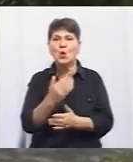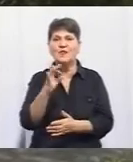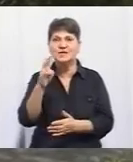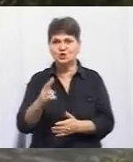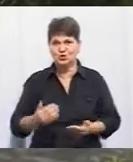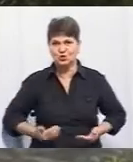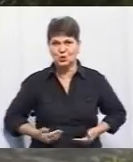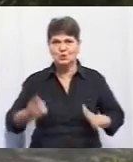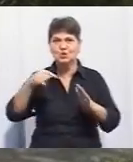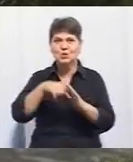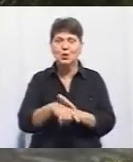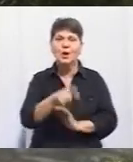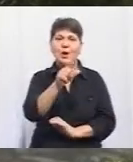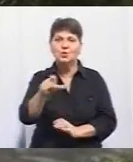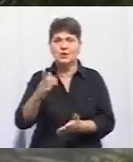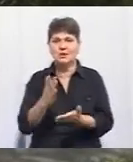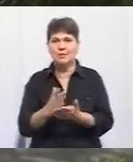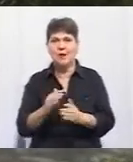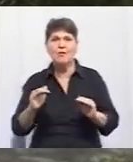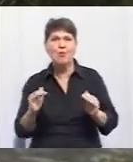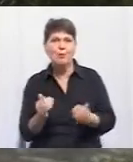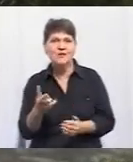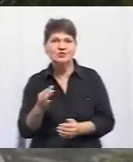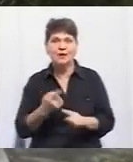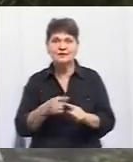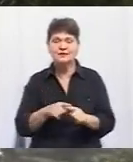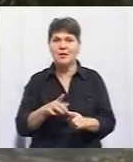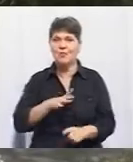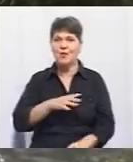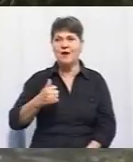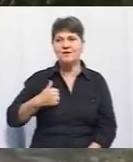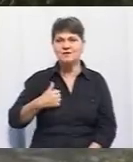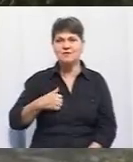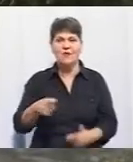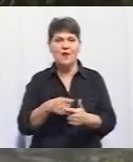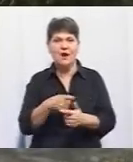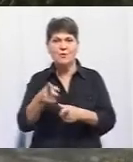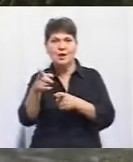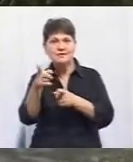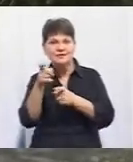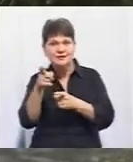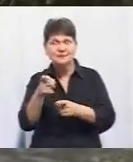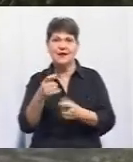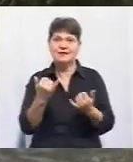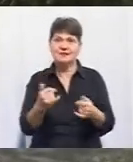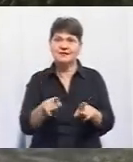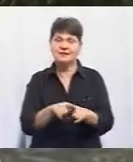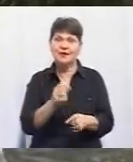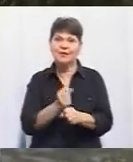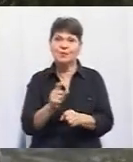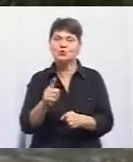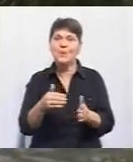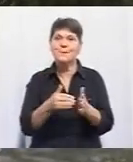для людей, які мають якісь певні обмеження. Для них це була соціальна роль військового або стрільця, закрита. Зараз ми робимо так, що вона